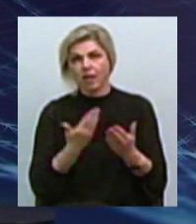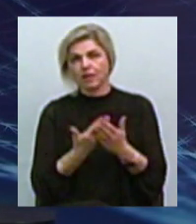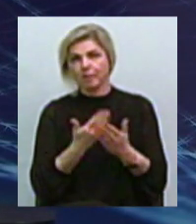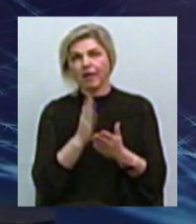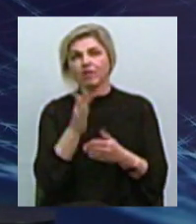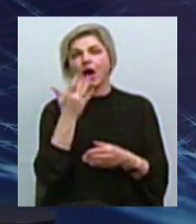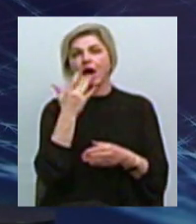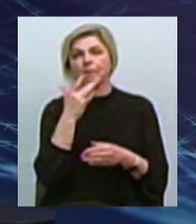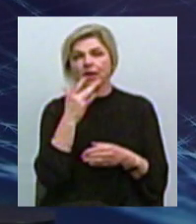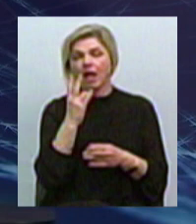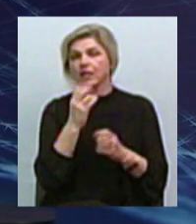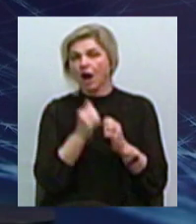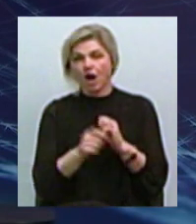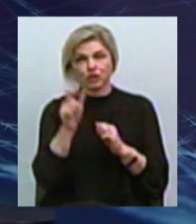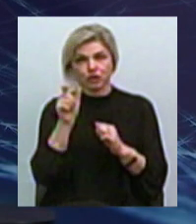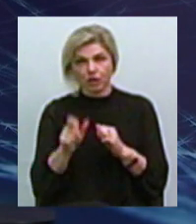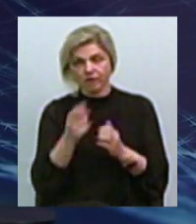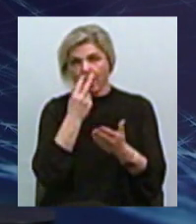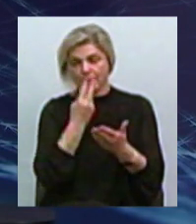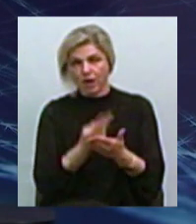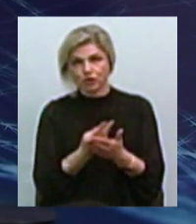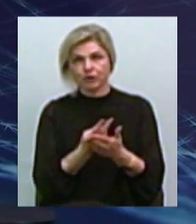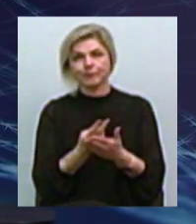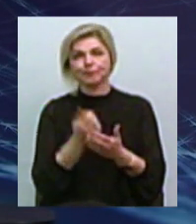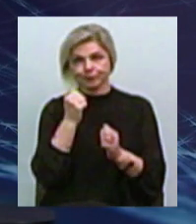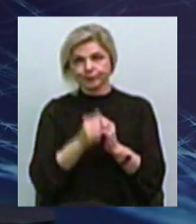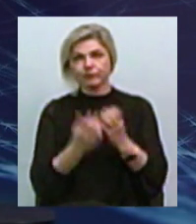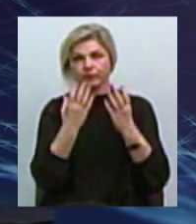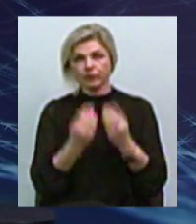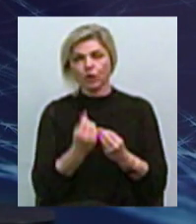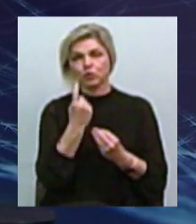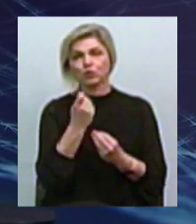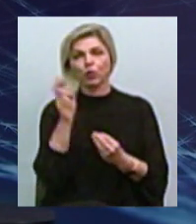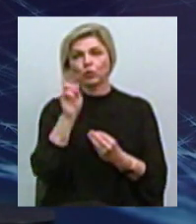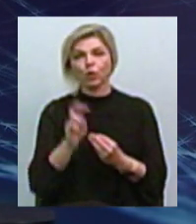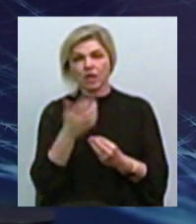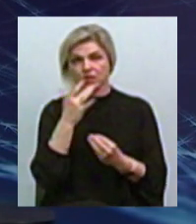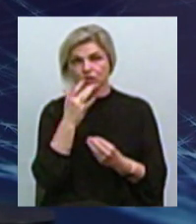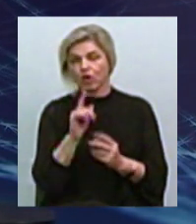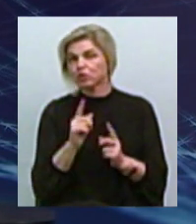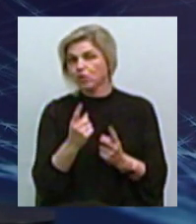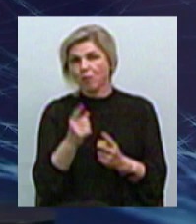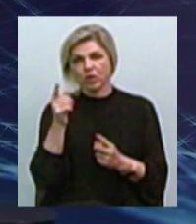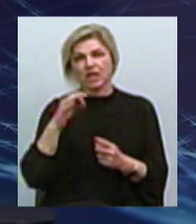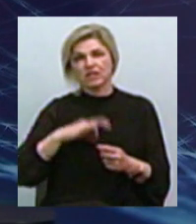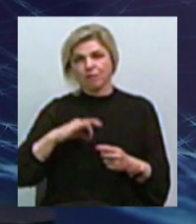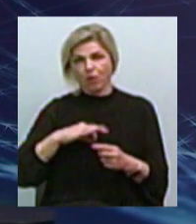не кожна людина бачила кожного дня 100 доларів США Чому? Тому що вони використовують